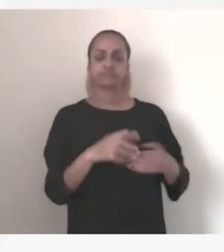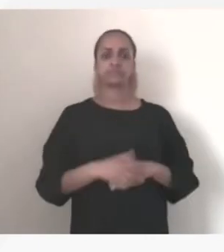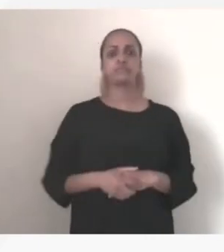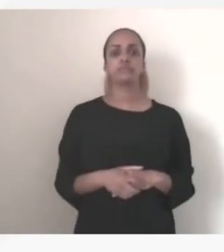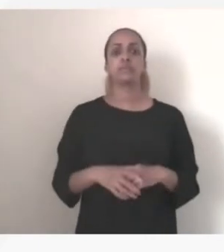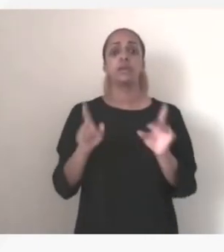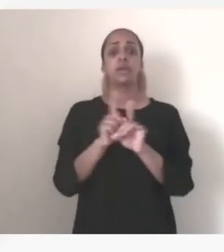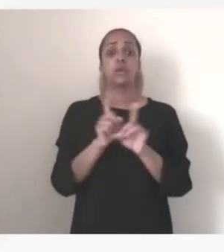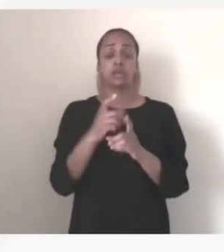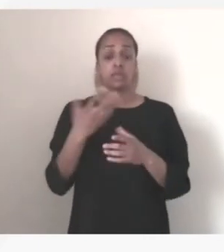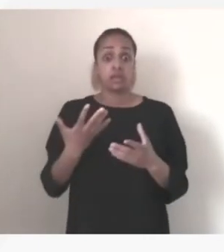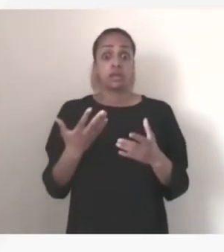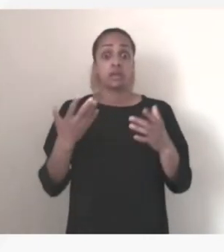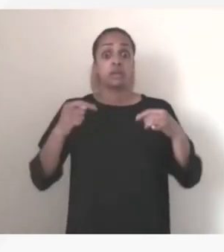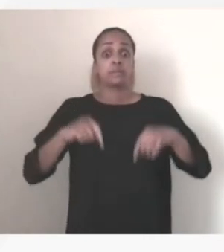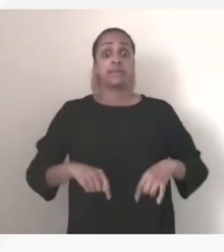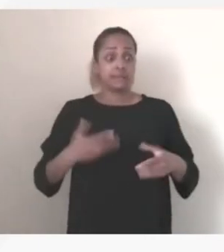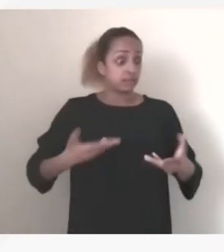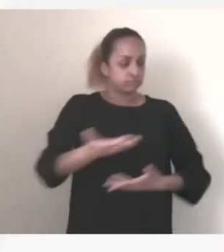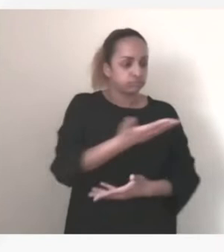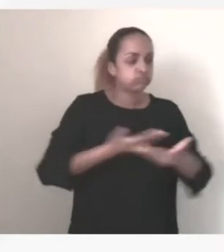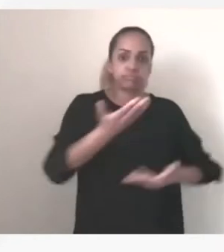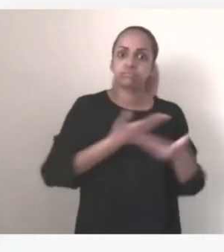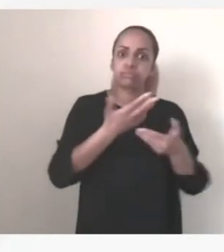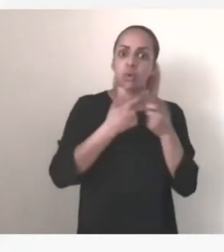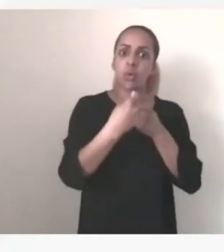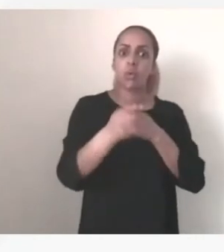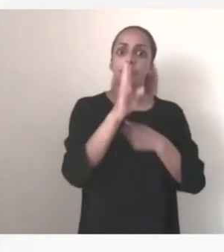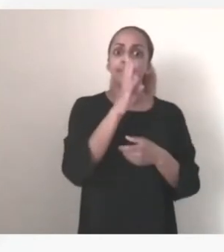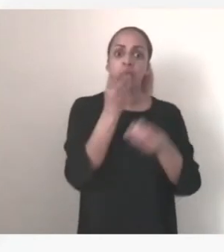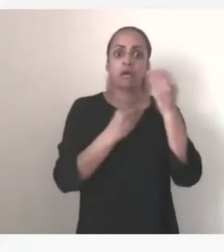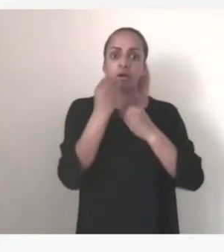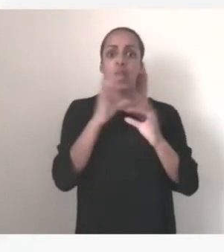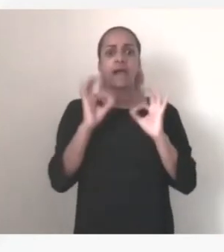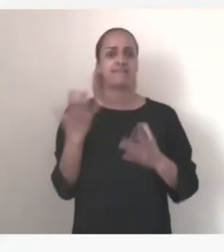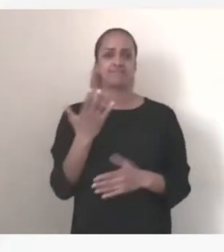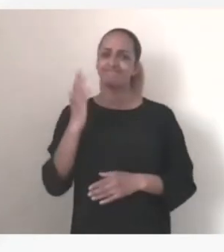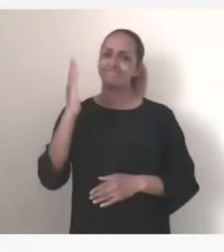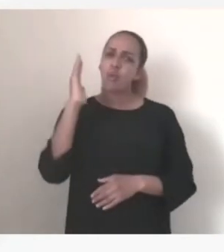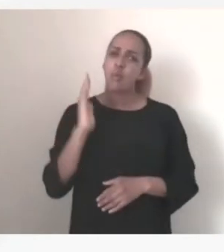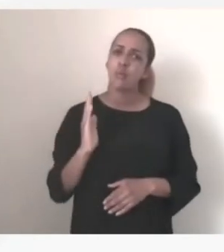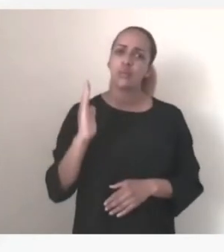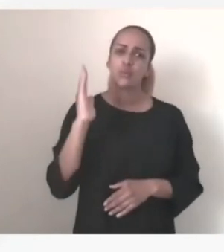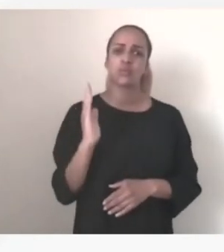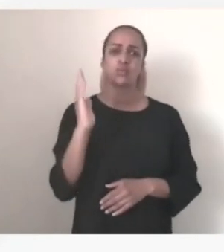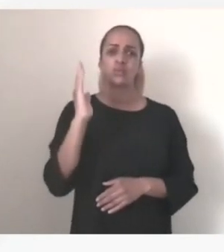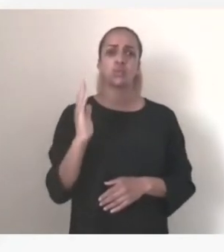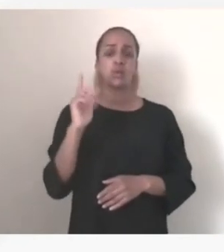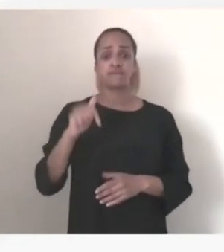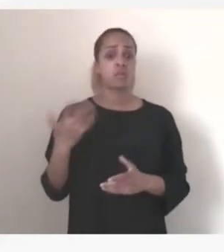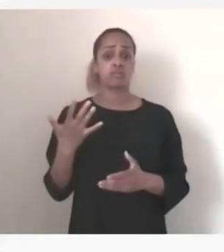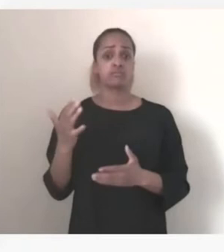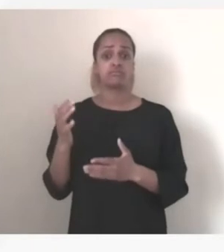a occupés beaucoup au cours du déjeuner, sur la nécessité, évidemment, d'être en support, comme l'Union le fait